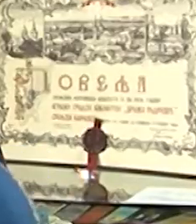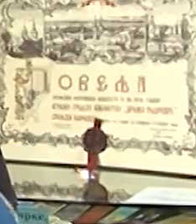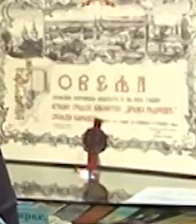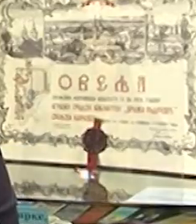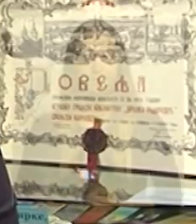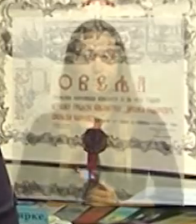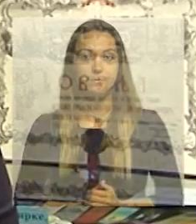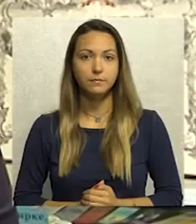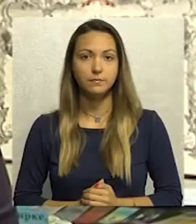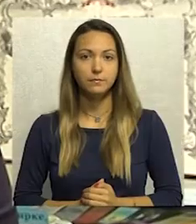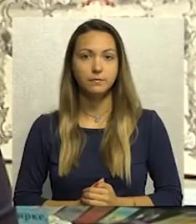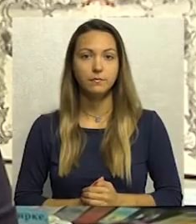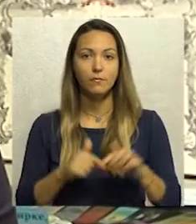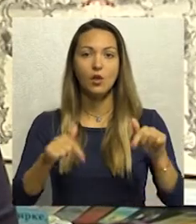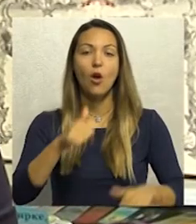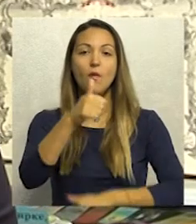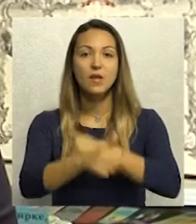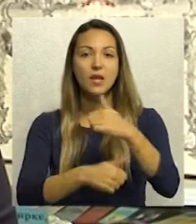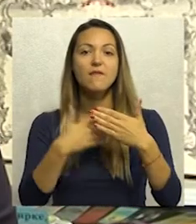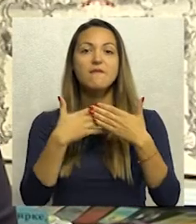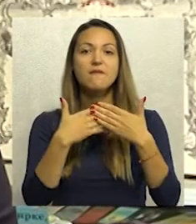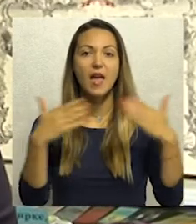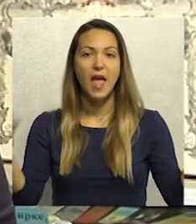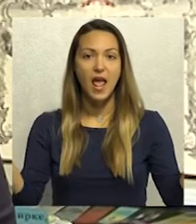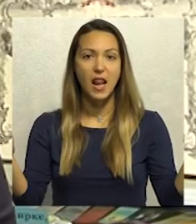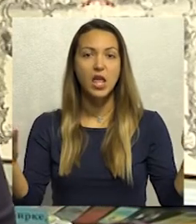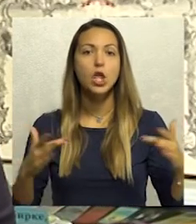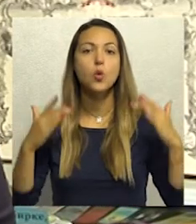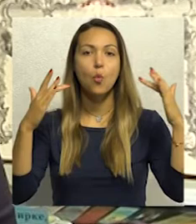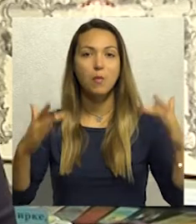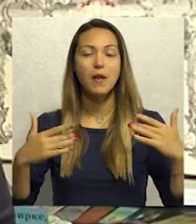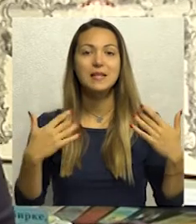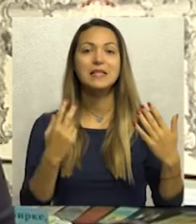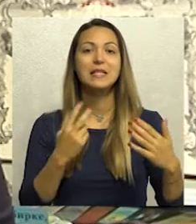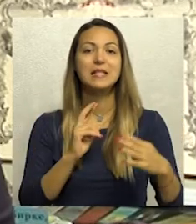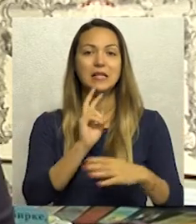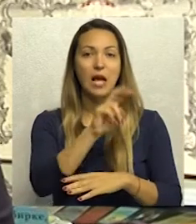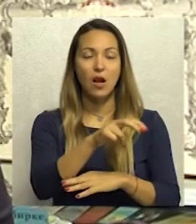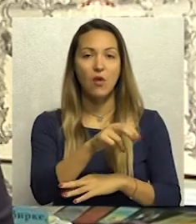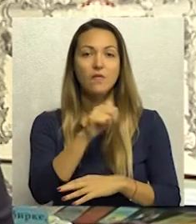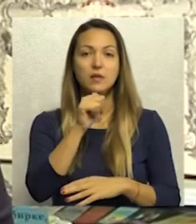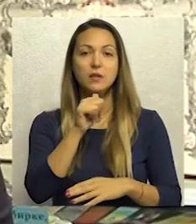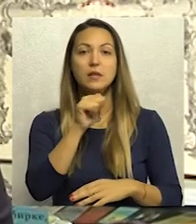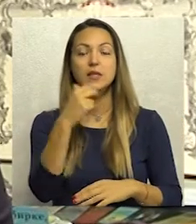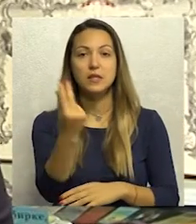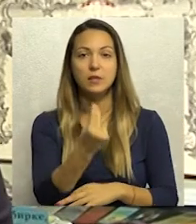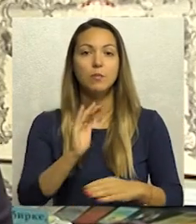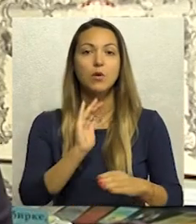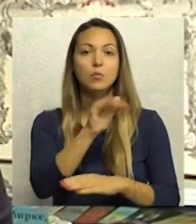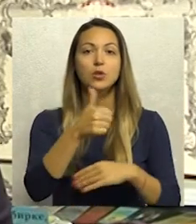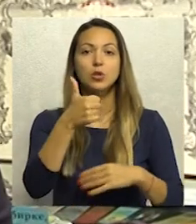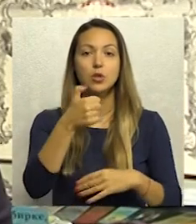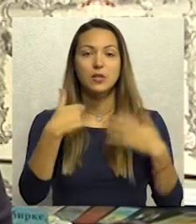Pa ovo je godine velikeh jubileja za Sramske Karlovce, naravno i za Srbiju, nakon 170 godina Majske skupštine